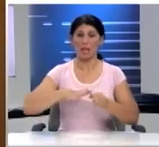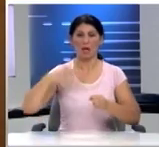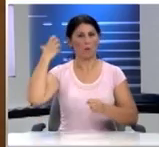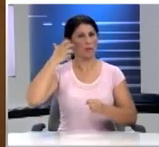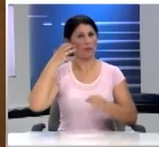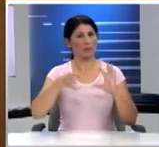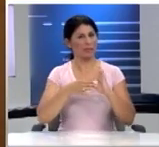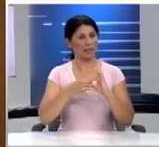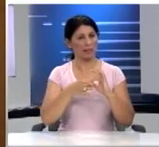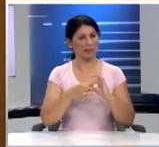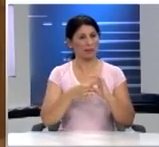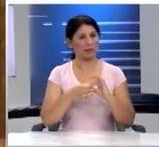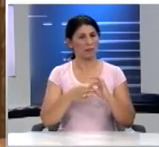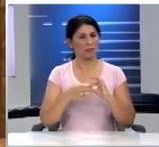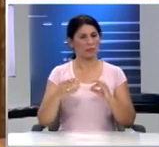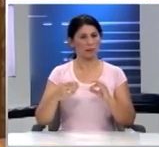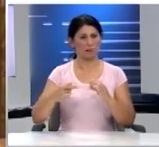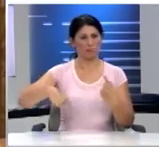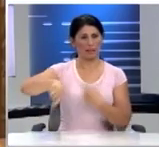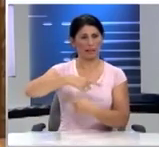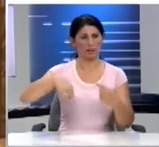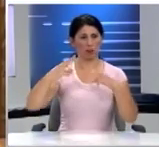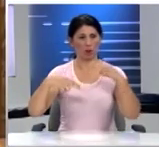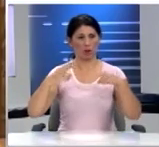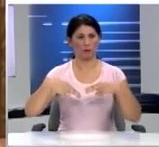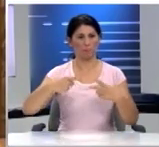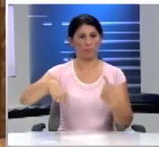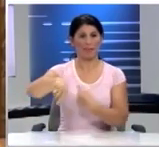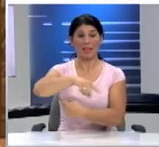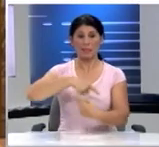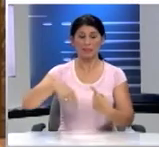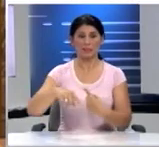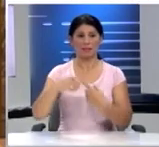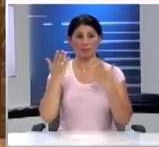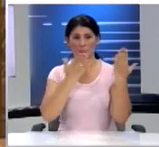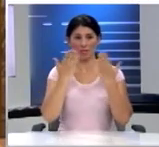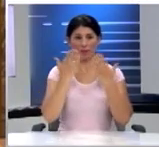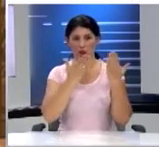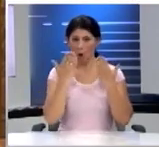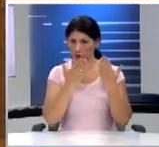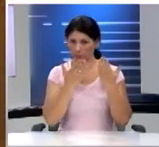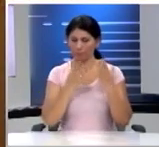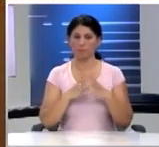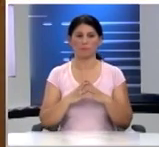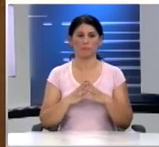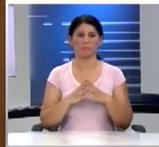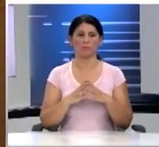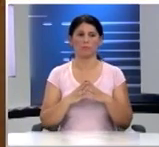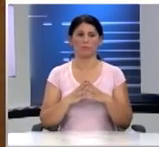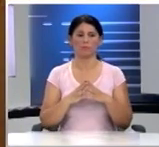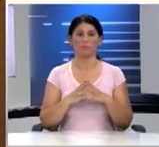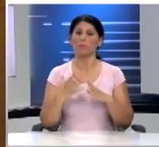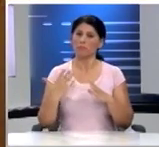συνεργατικότητας και αλληλογνωριμίας μεταξύ των μαθητών